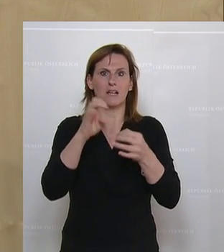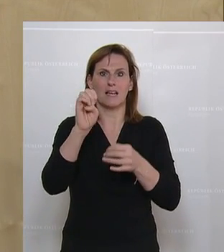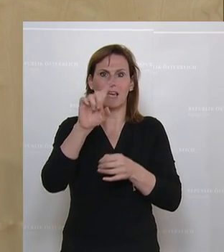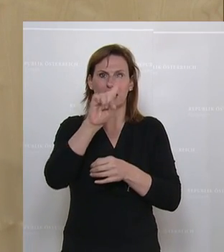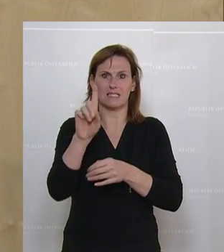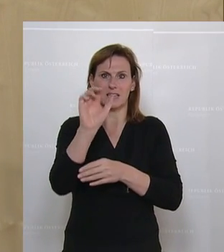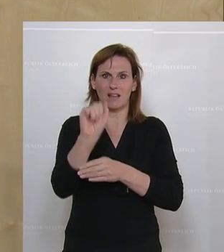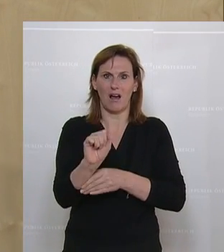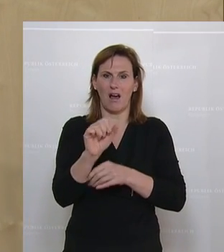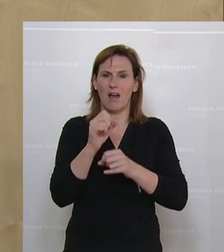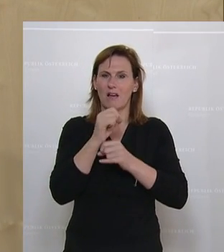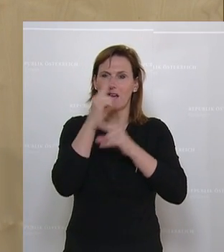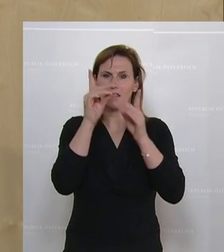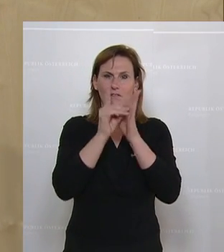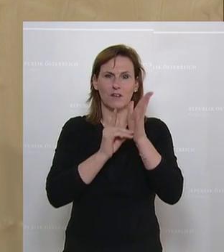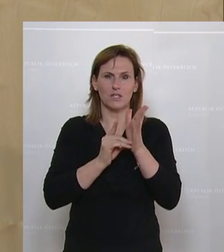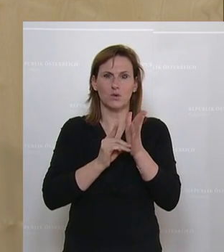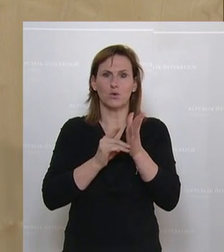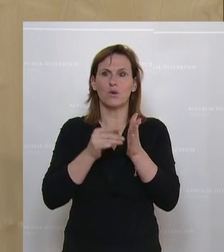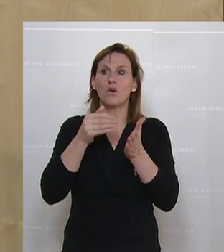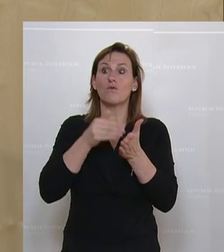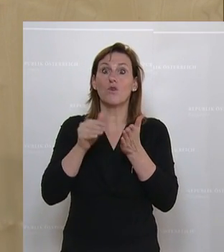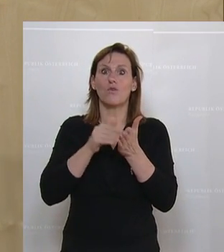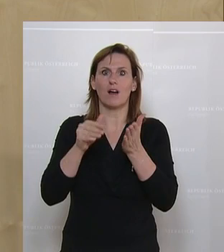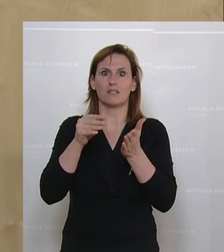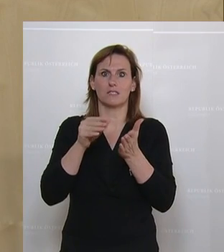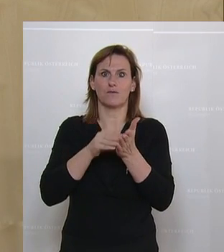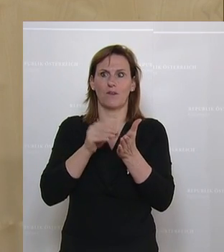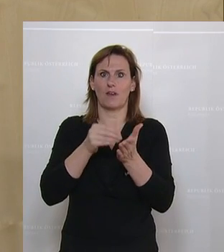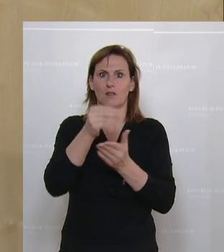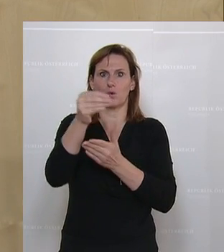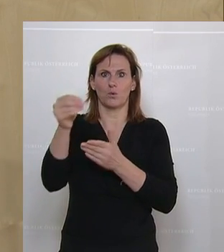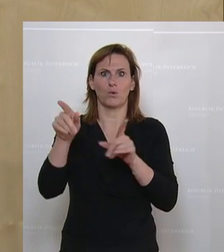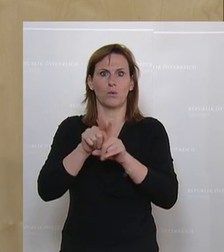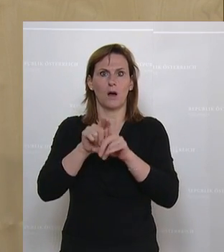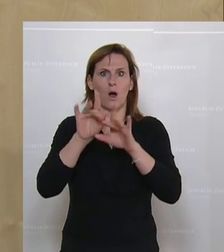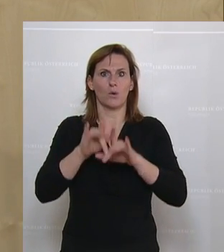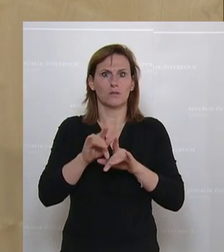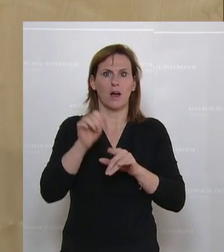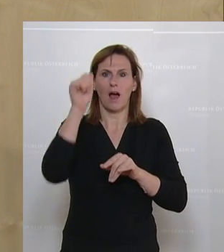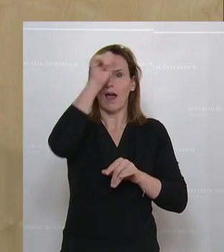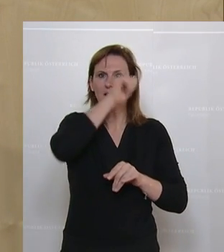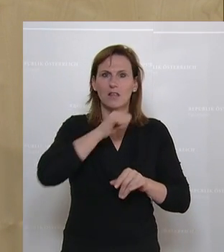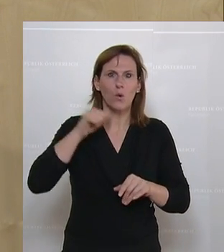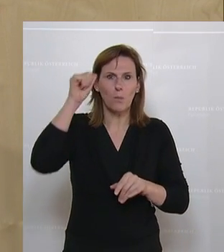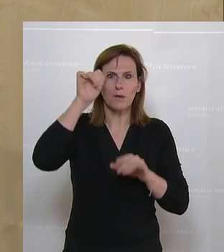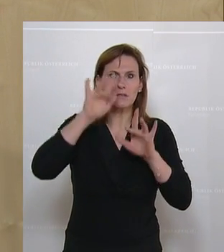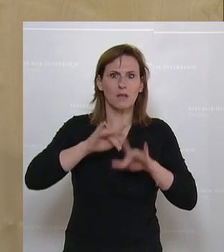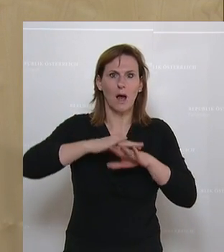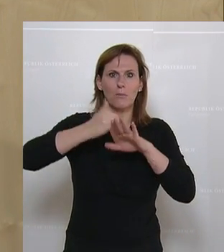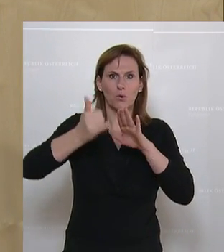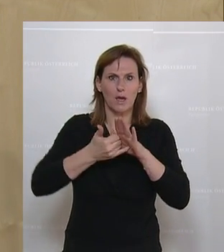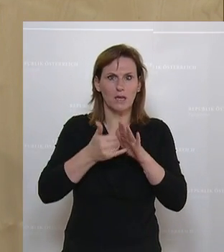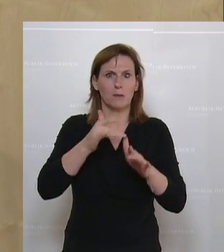einem gewissen Zweck zugeführt werden. Und natürlich haben wir Situationen, auch in Äthiopien, in der Provinz Tigré sind Projekte Österreichs